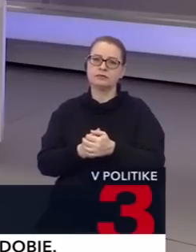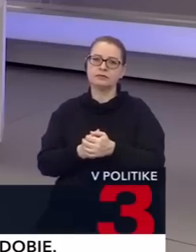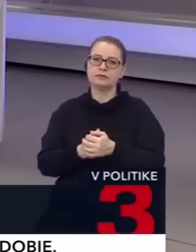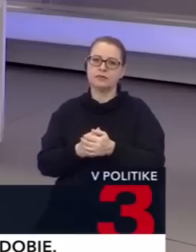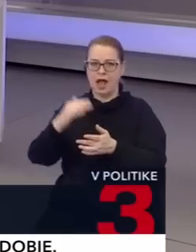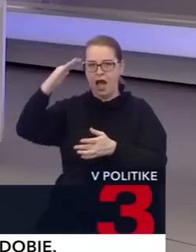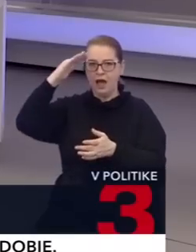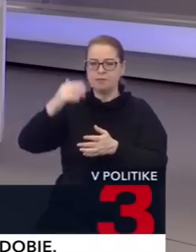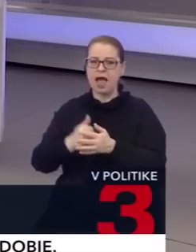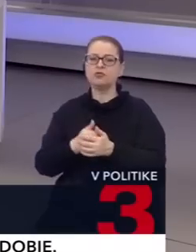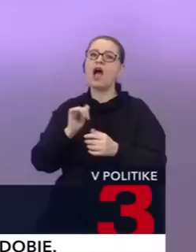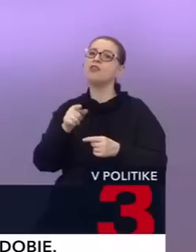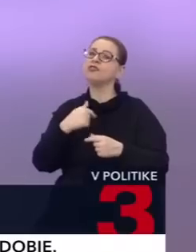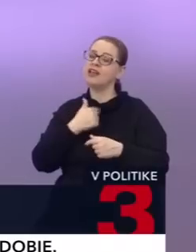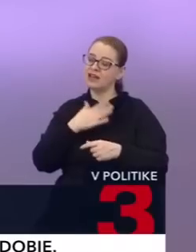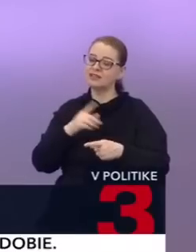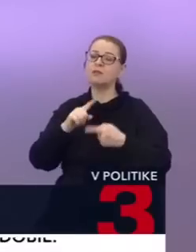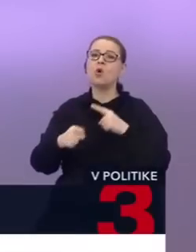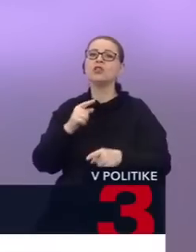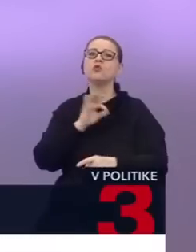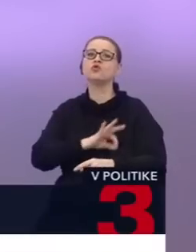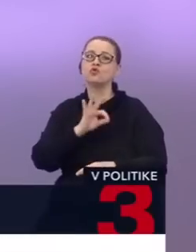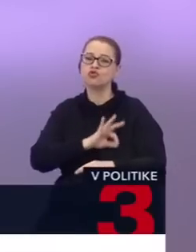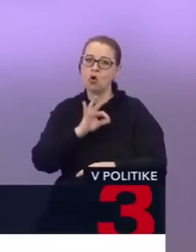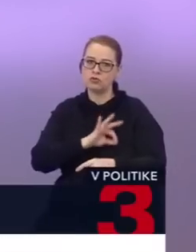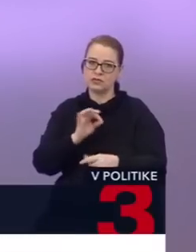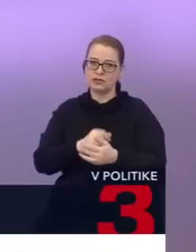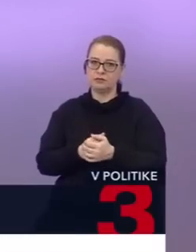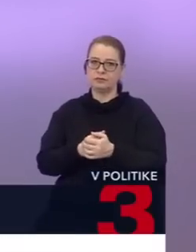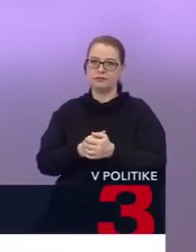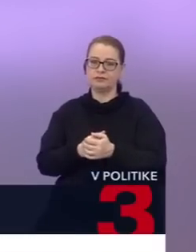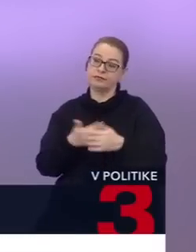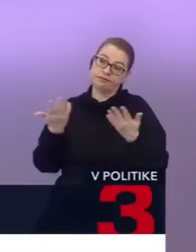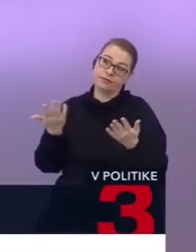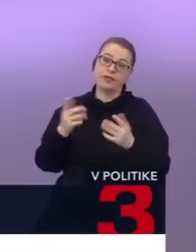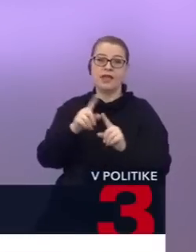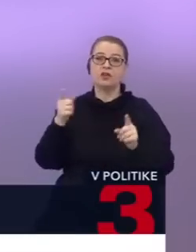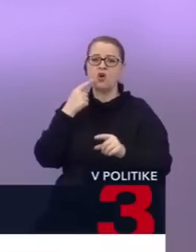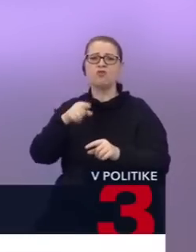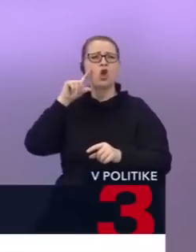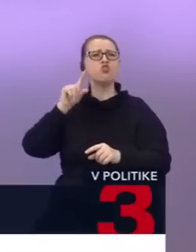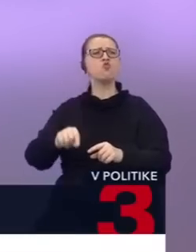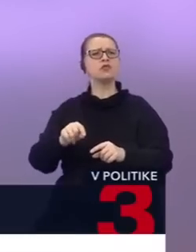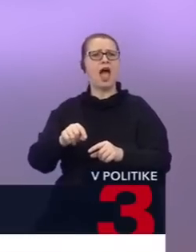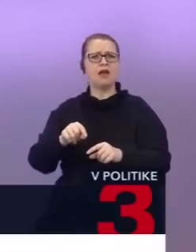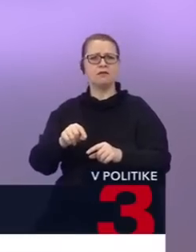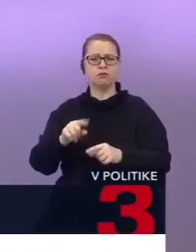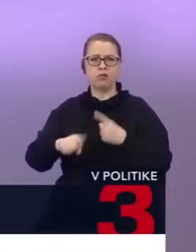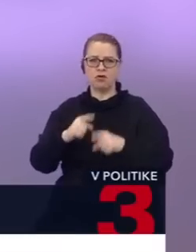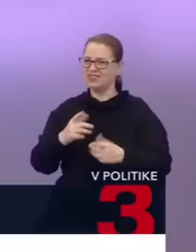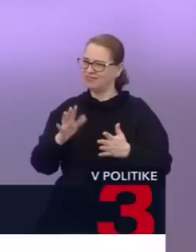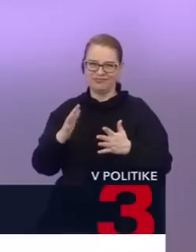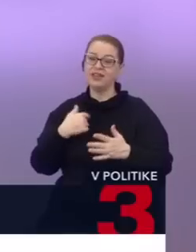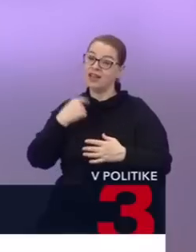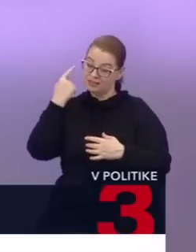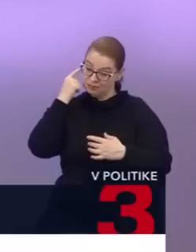slušnosti. Ja to chcem povedať, pretože, áno, možno niekto to nazýva, že je nudná politika. Ale ja osobne si myslím,